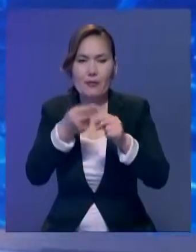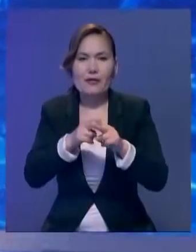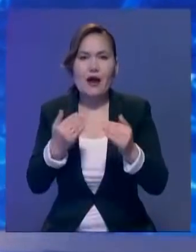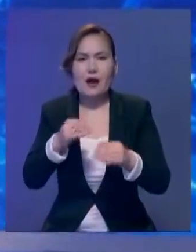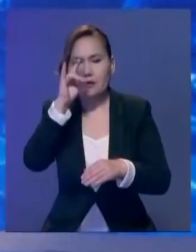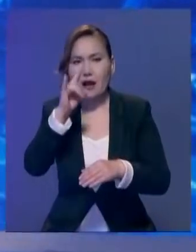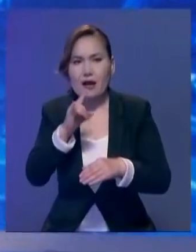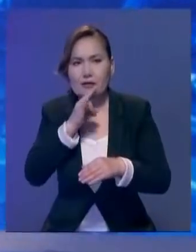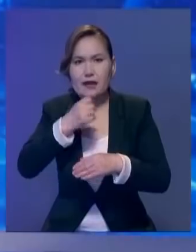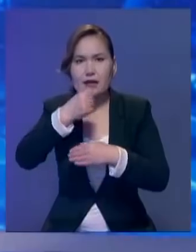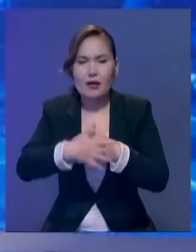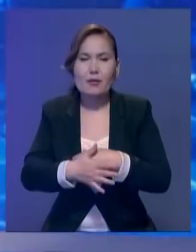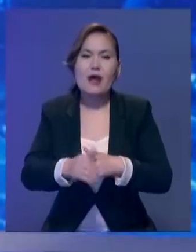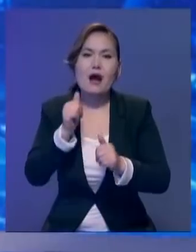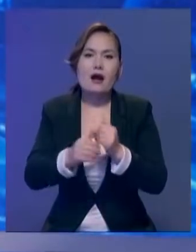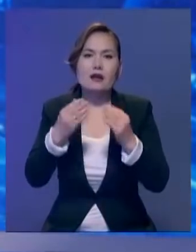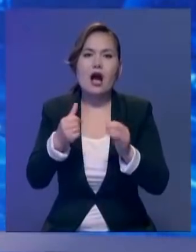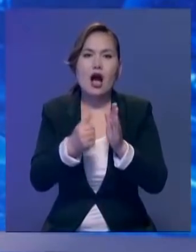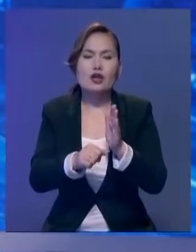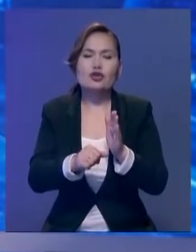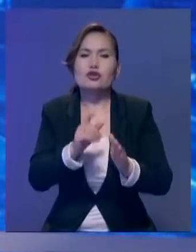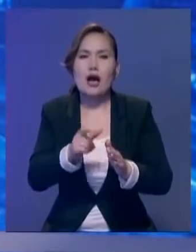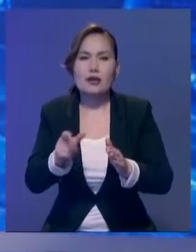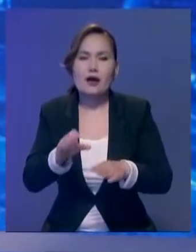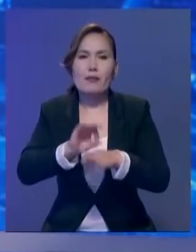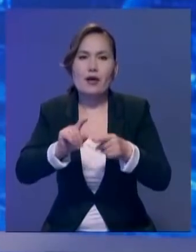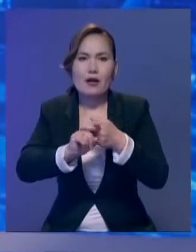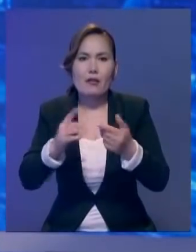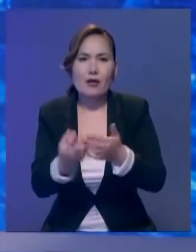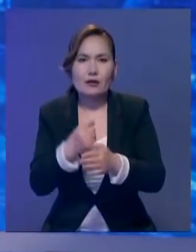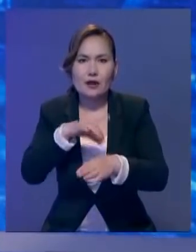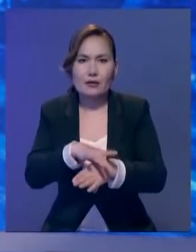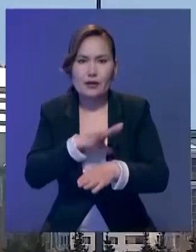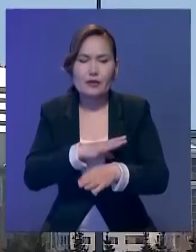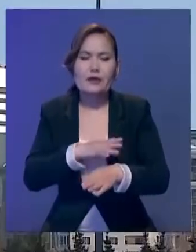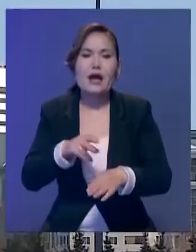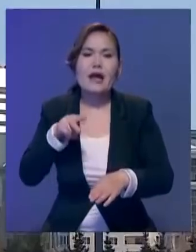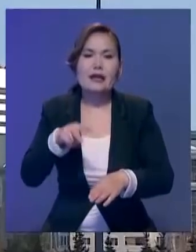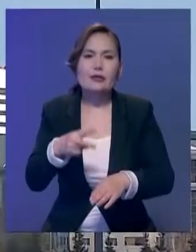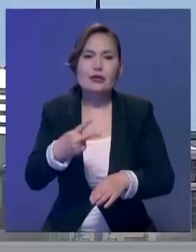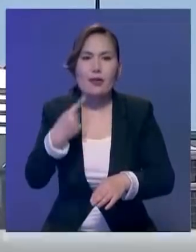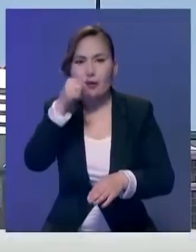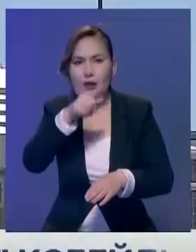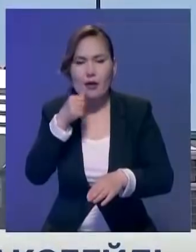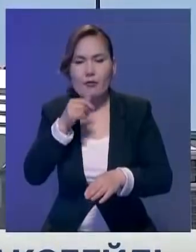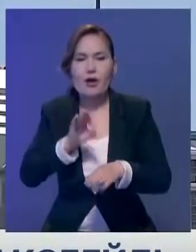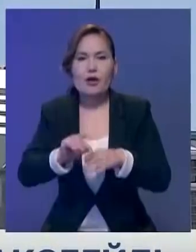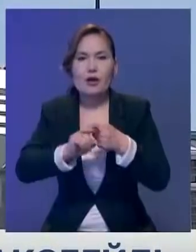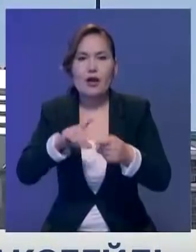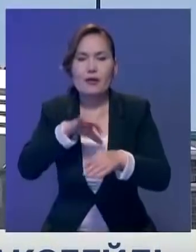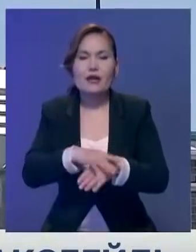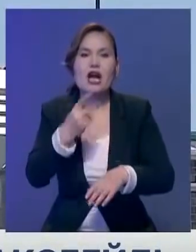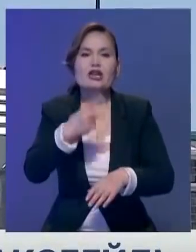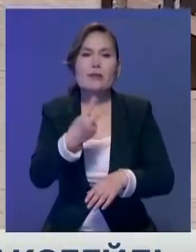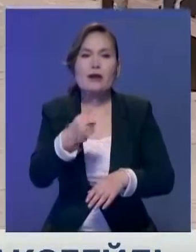астанасында тәуілігіне 600-ге жуық адамнан коронавирус инфекциясы табылып жатырып. Жыл басынан бер жұқпалы үндетпен 22 мүм